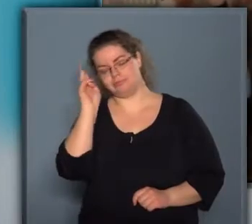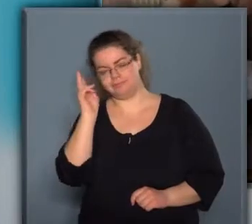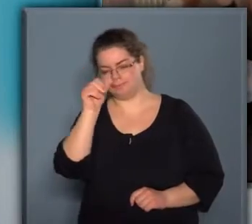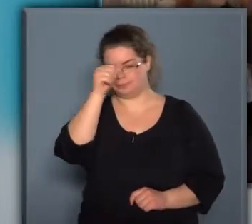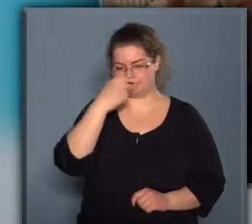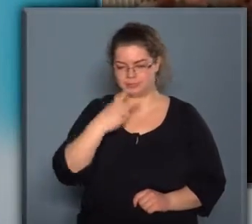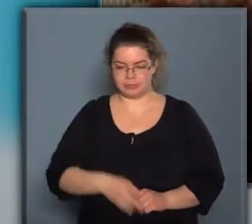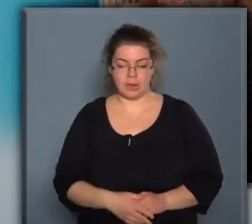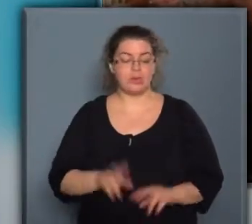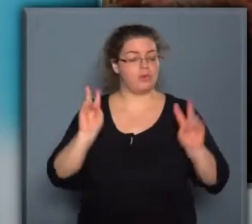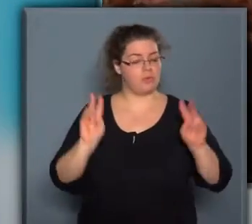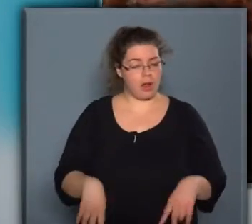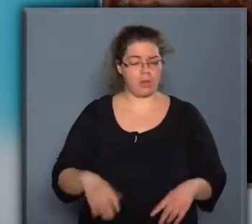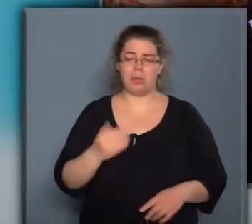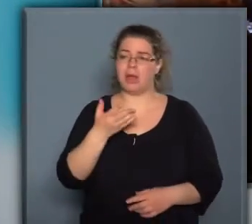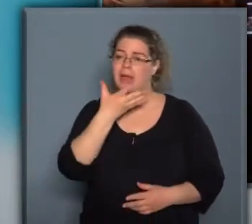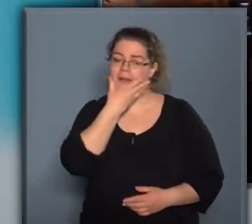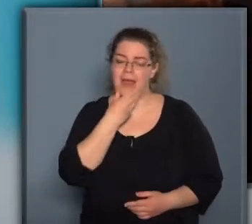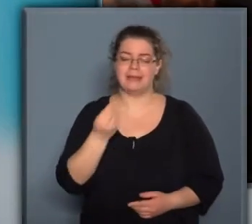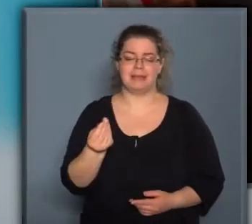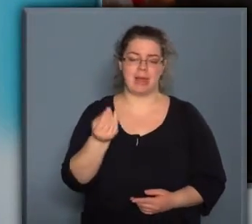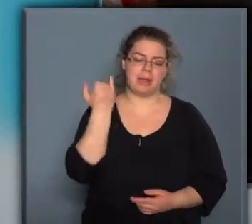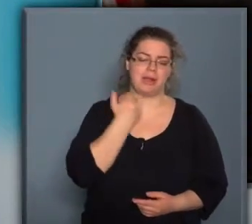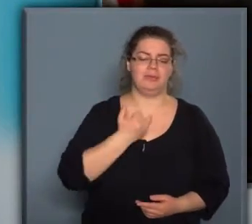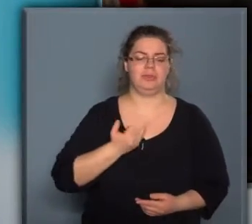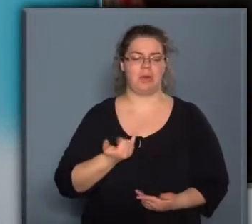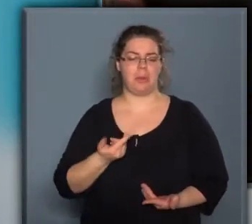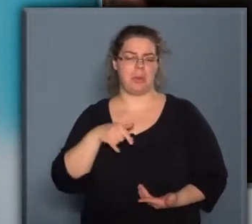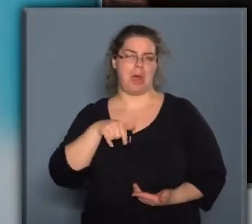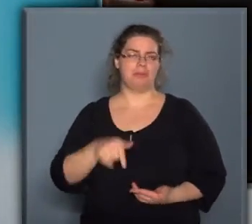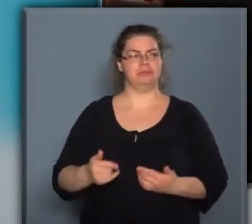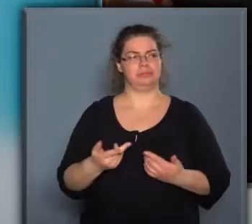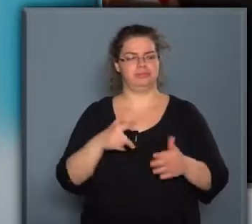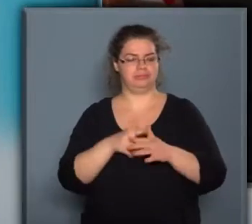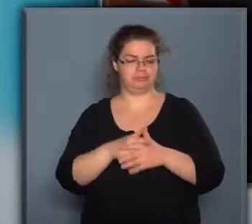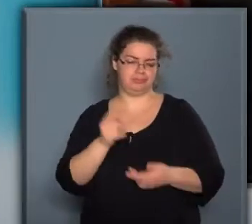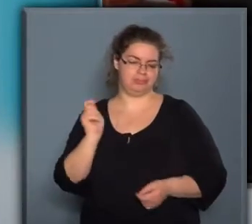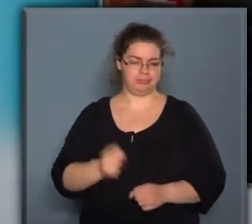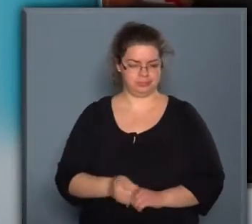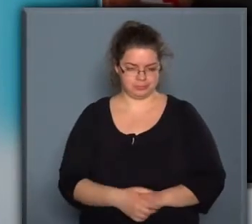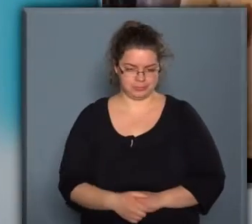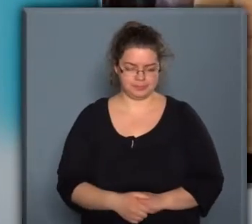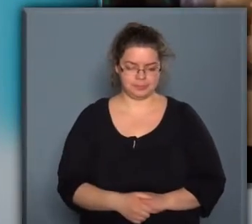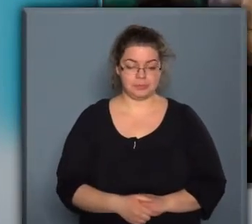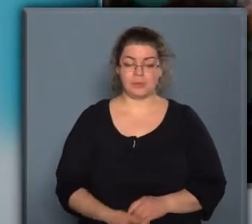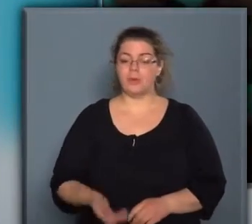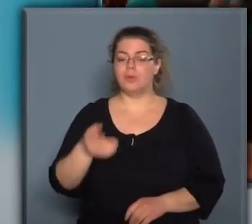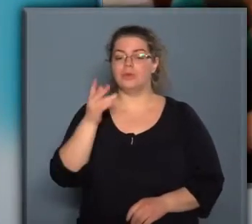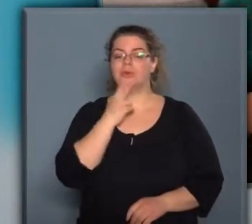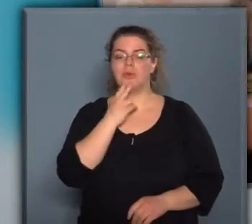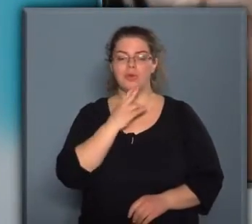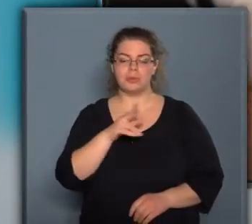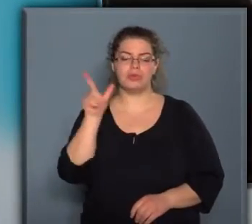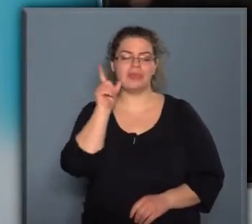ténylegesen az döntött, hogy melyik étek volt a legszebb, legfinomabb, és hogy miből maradt a legkevesebb az ítészek asztalán. Ürmös